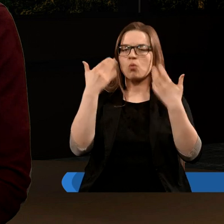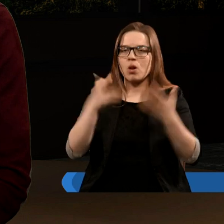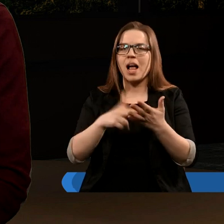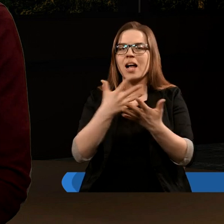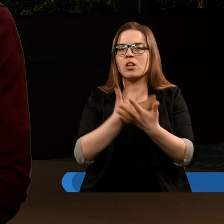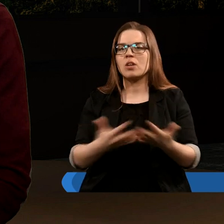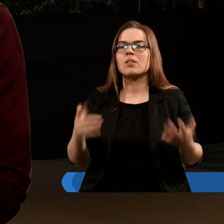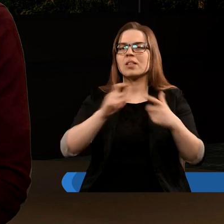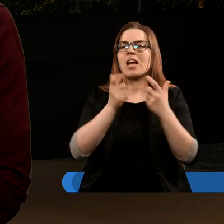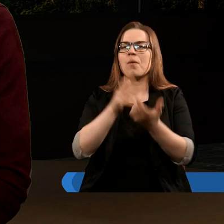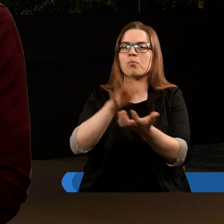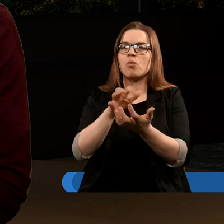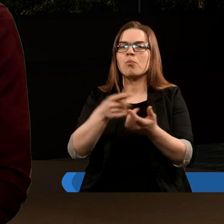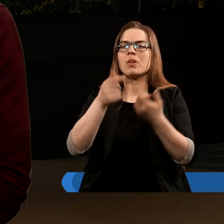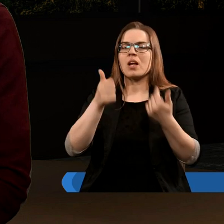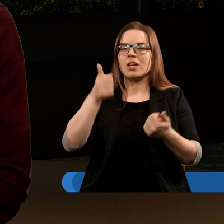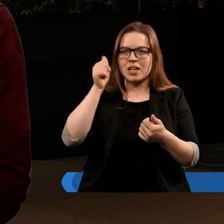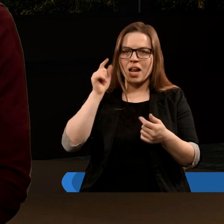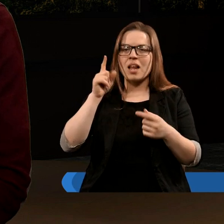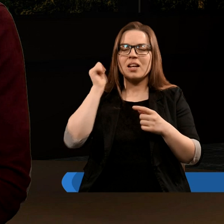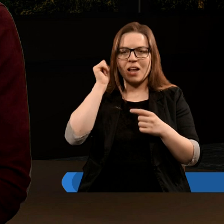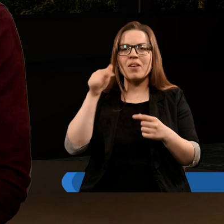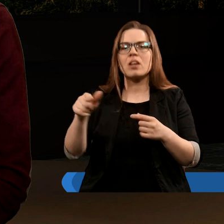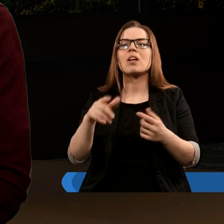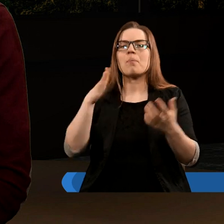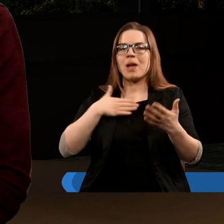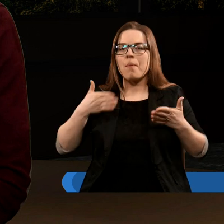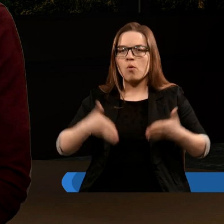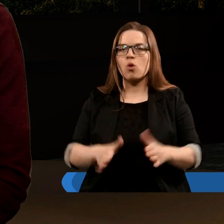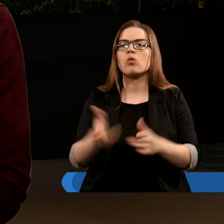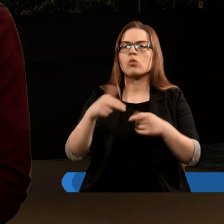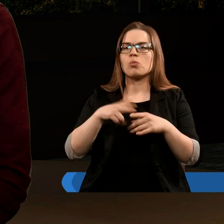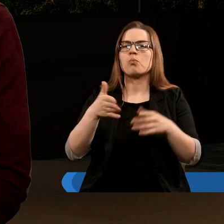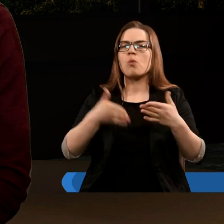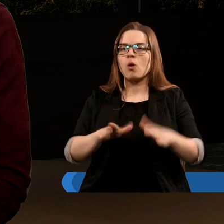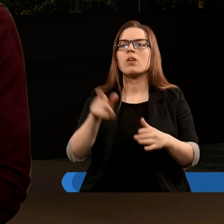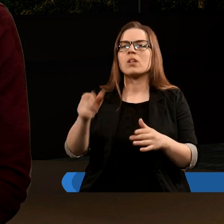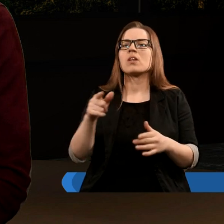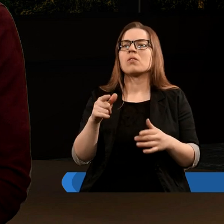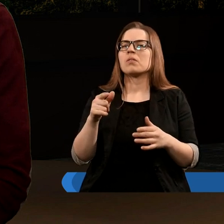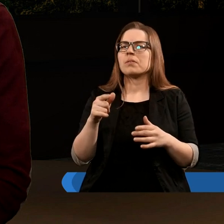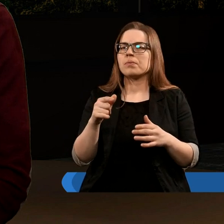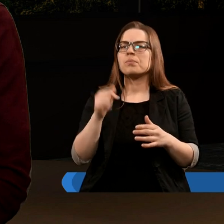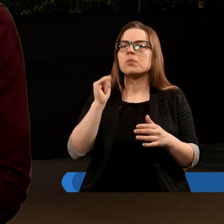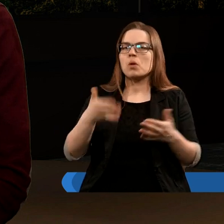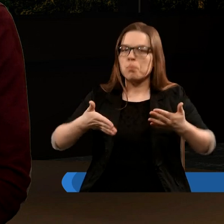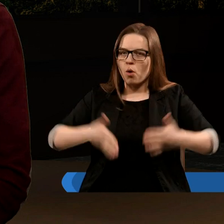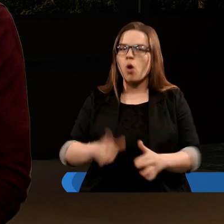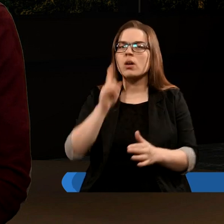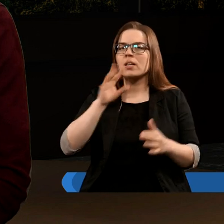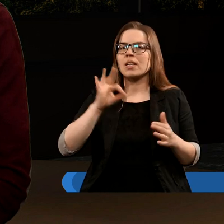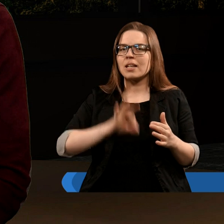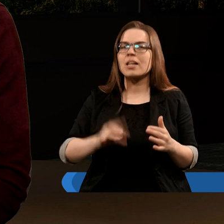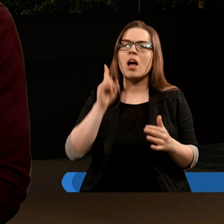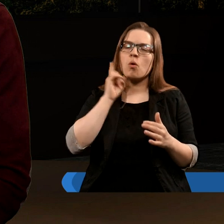je na ziemię. I stanął smok przed niewiastą, która miała porodzić, aby skoro tylko porodzi, pożreć jej dziecię. I porodziła